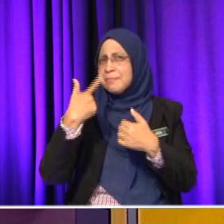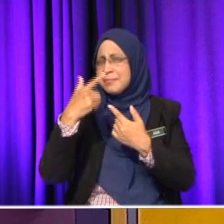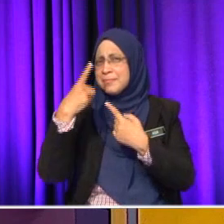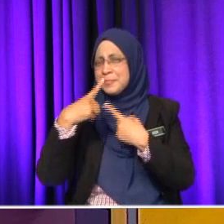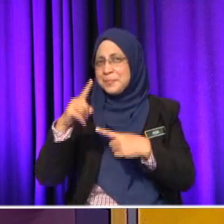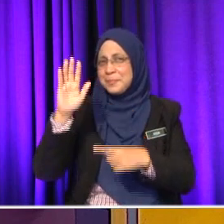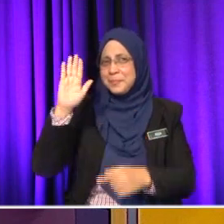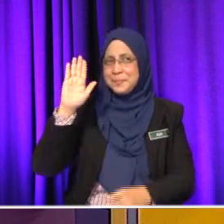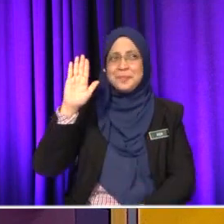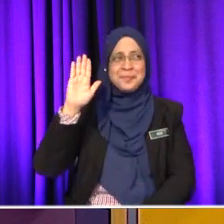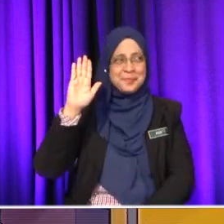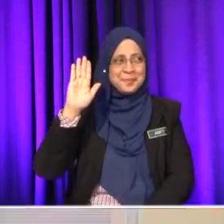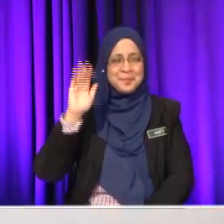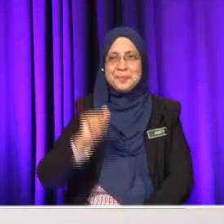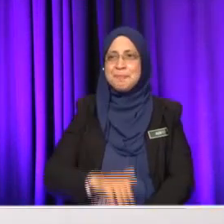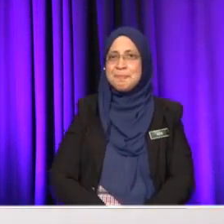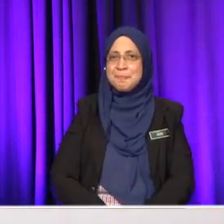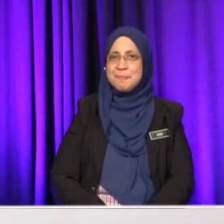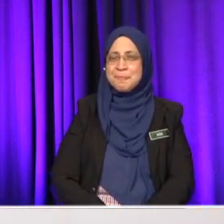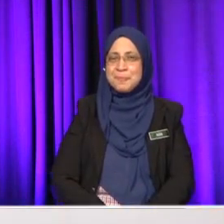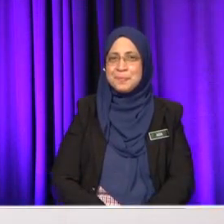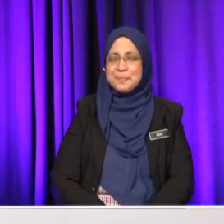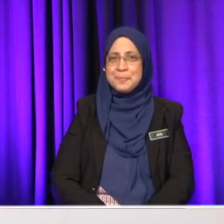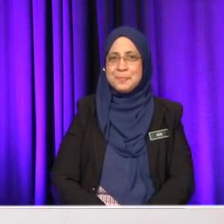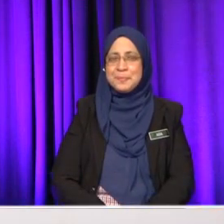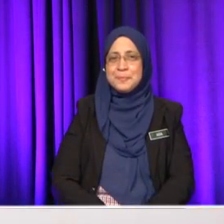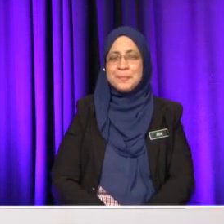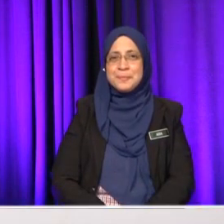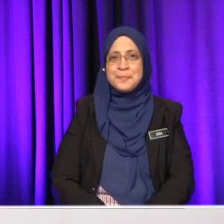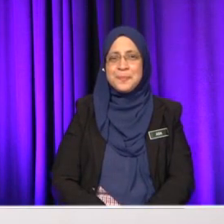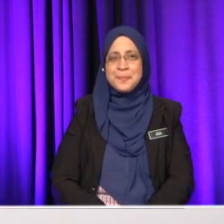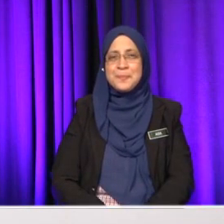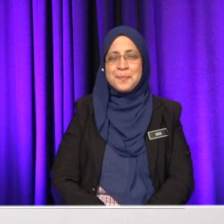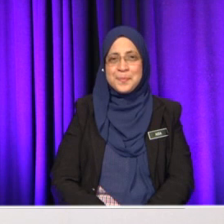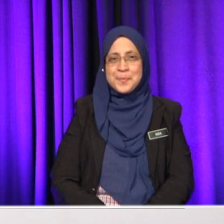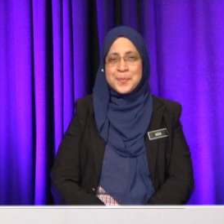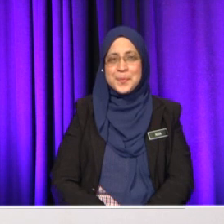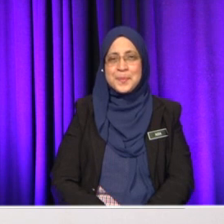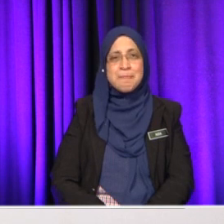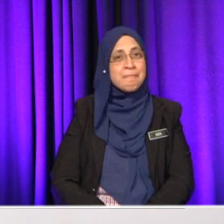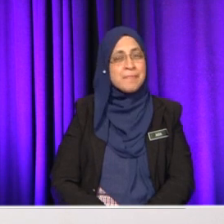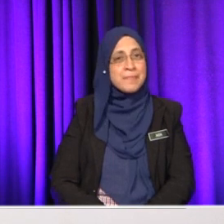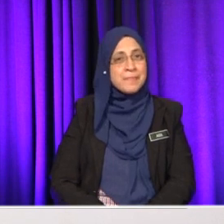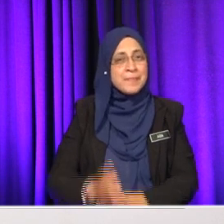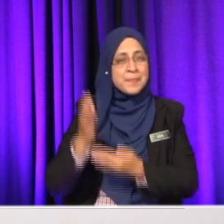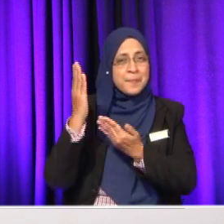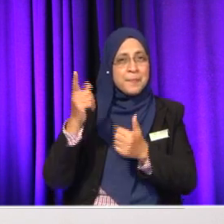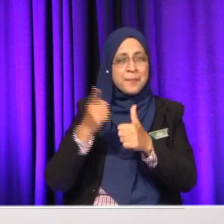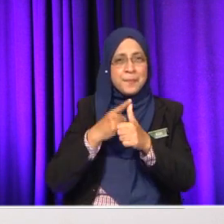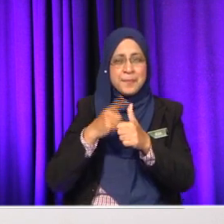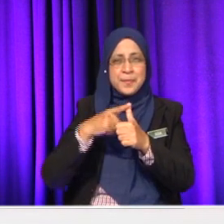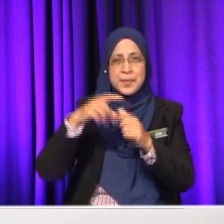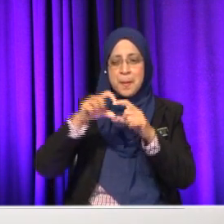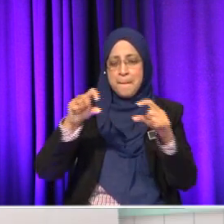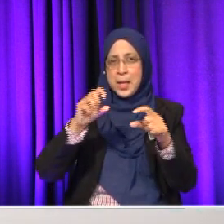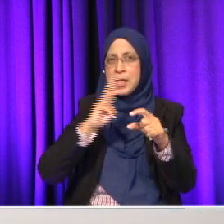tangan. Angkat tangan. Oh, Nurul Hanis, silakan. Nurul Hanis. Pak ini, yang pertama, pak